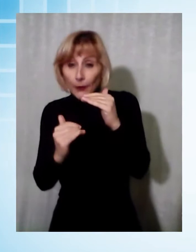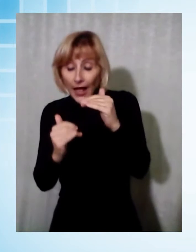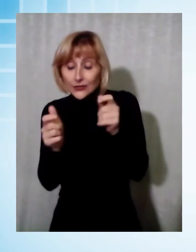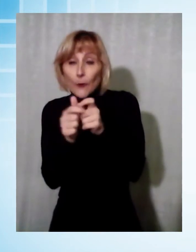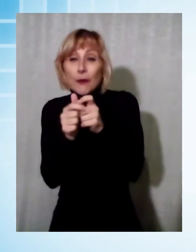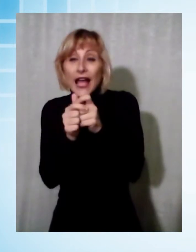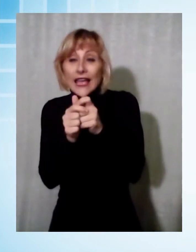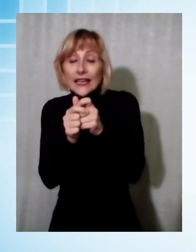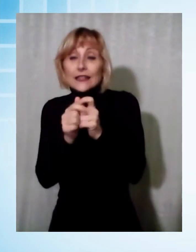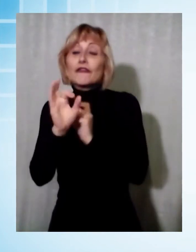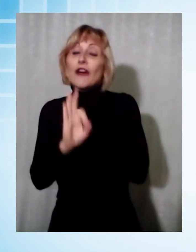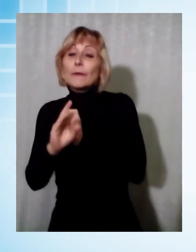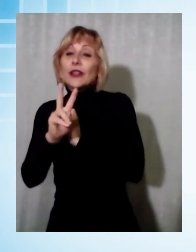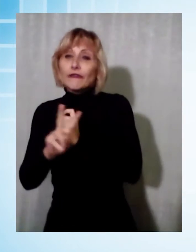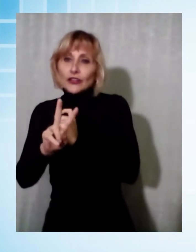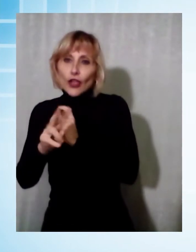fabbriche di Vergemoli.